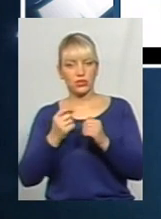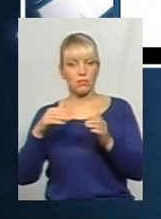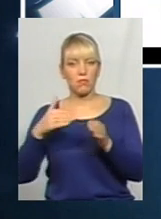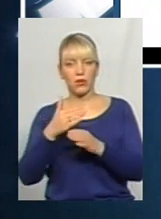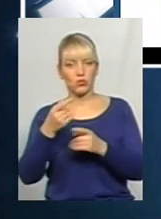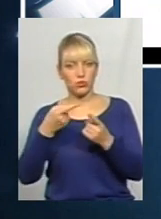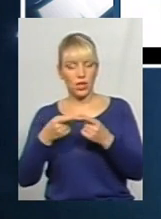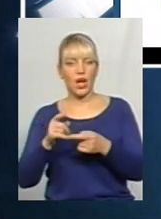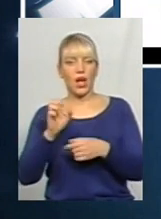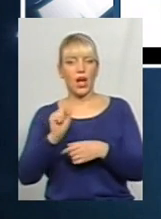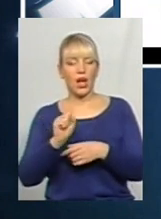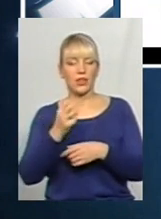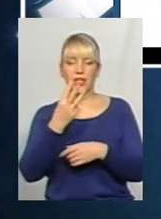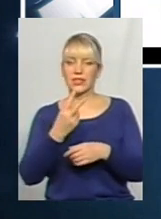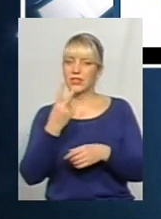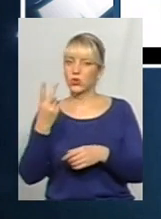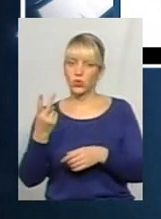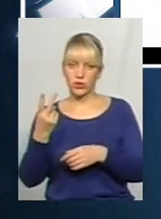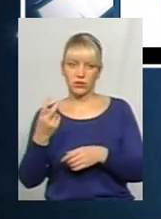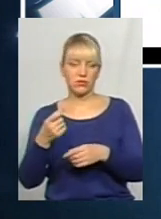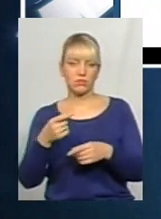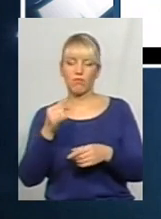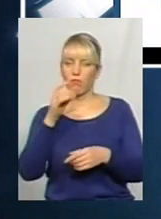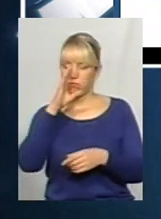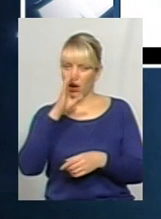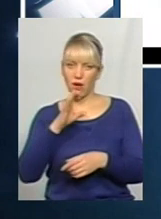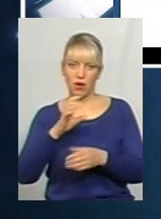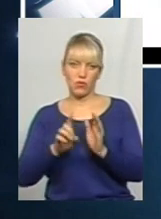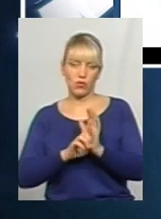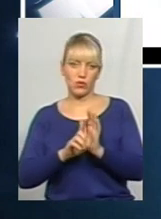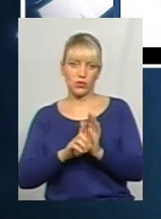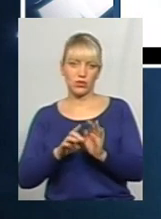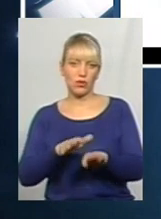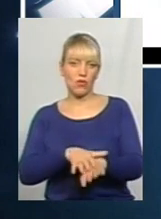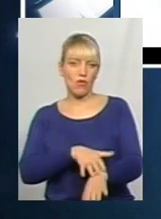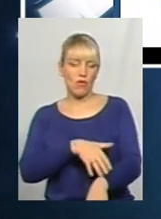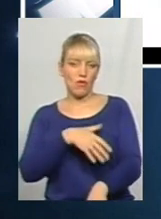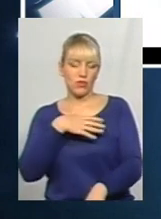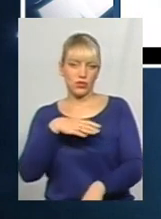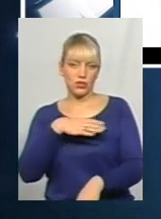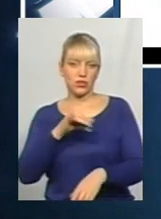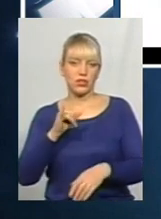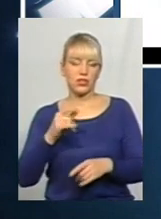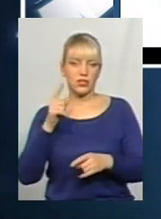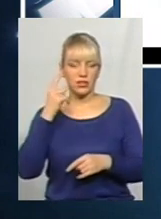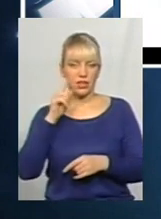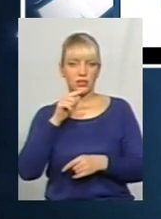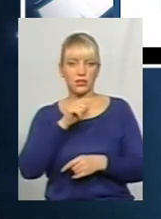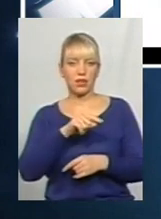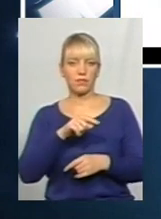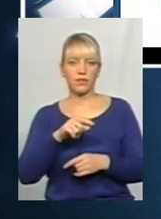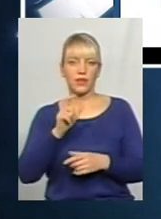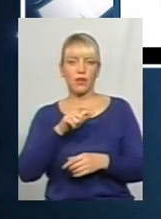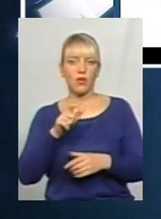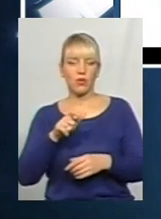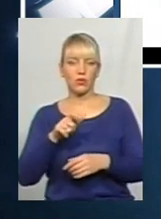маршрутом, а 32-й дуже погано ходить, дуже довгий інтервал. І там, знаєте, люди в